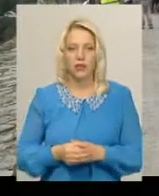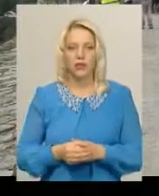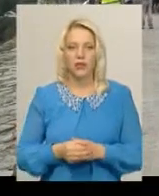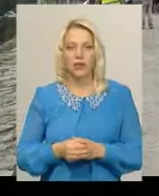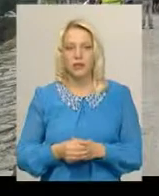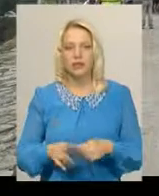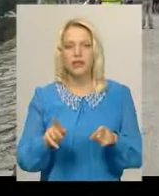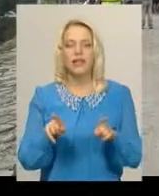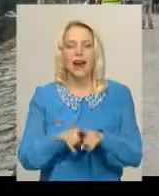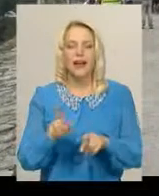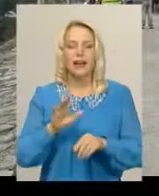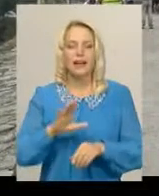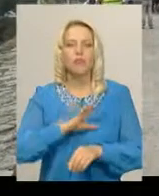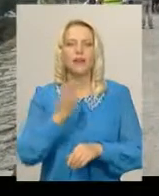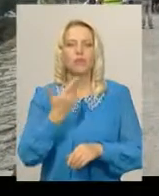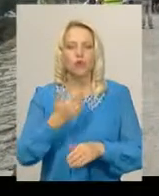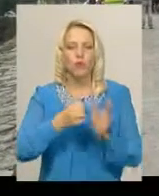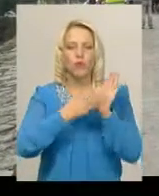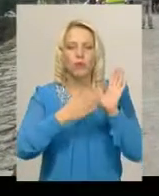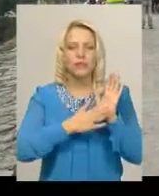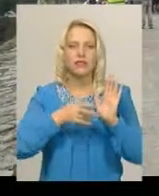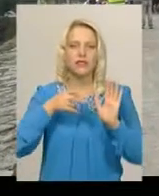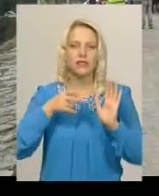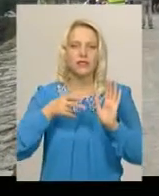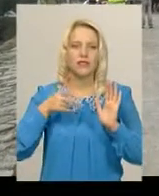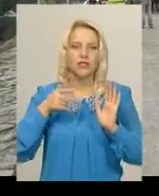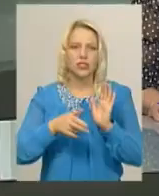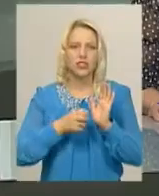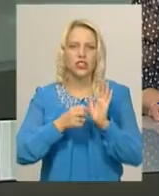таким, який він був описаний в 1630-х роках.